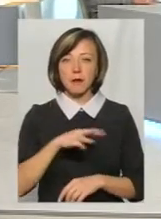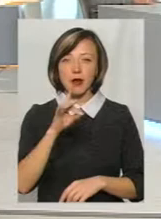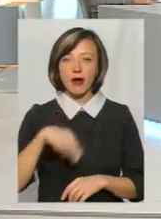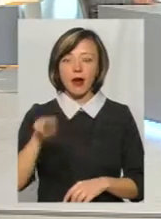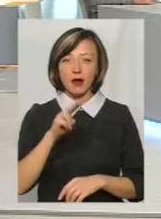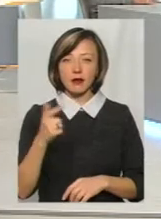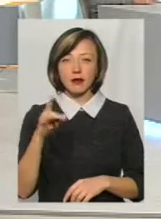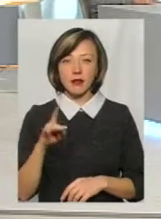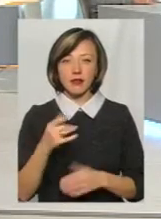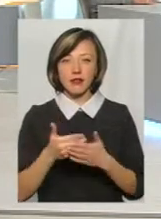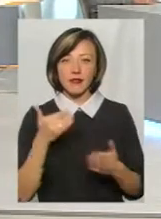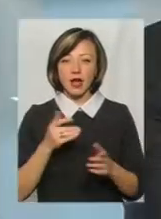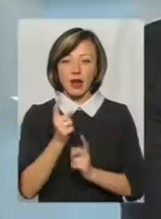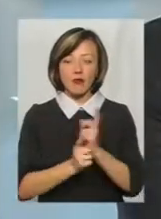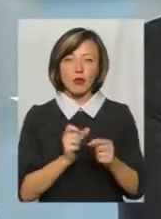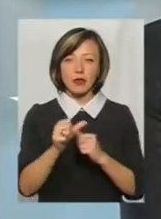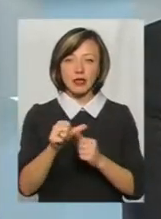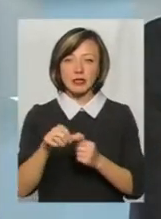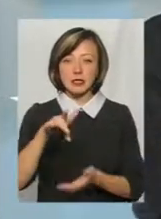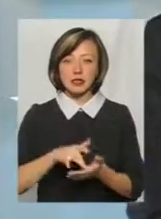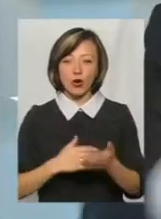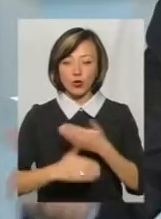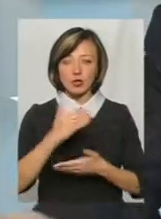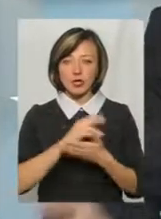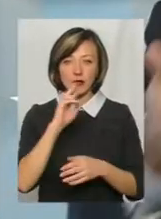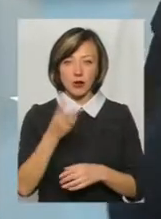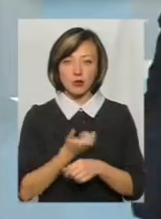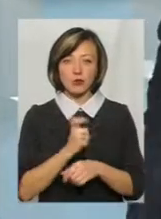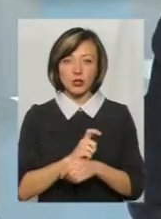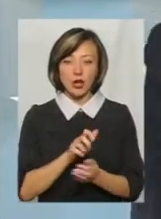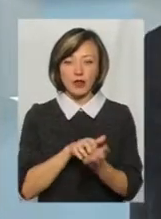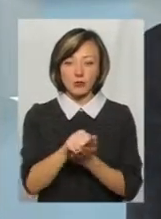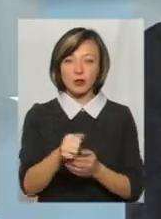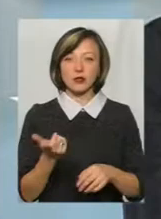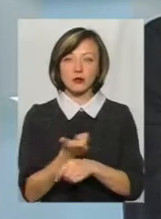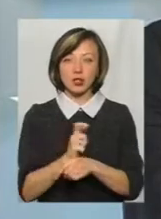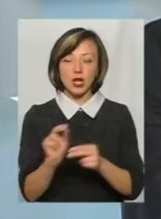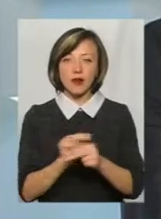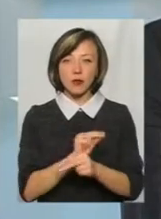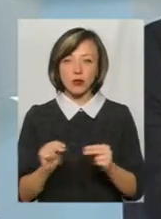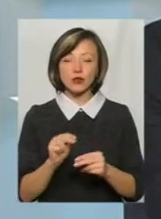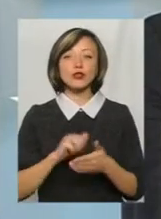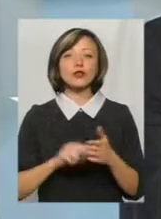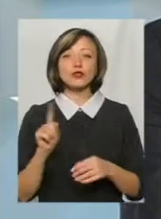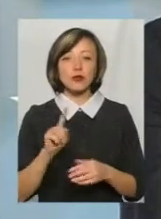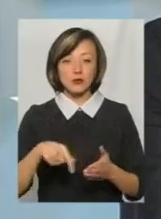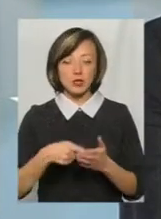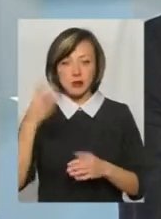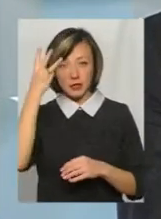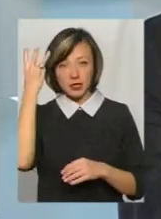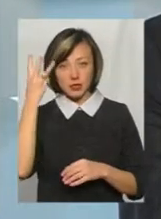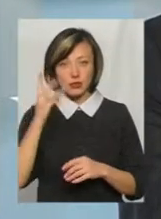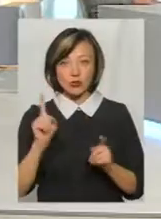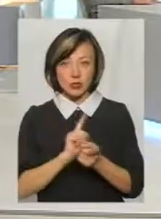зайшов від реформи децентралізації за останніх два роки. Більше асфальтується, більше ремонтується. І за чого? Що в місті Хмельницькому